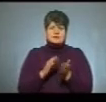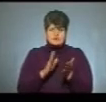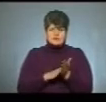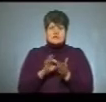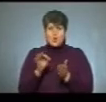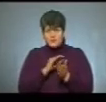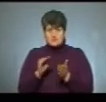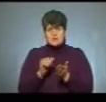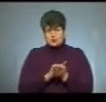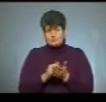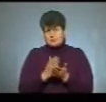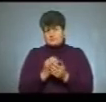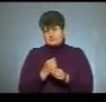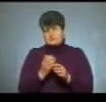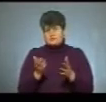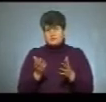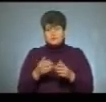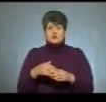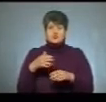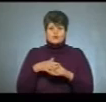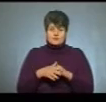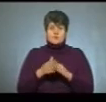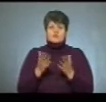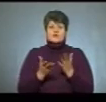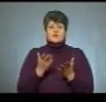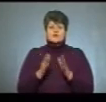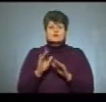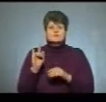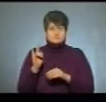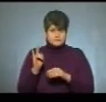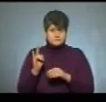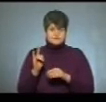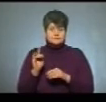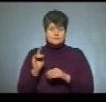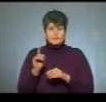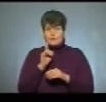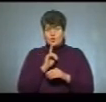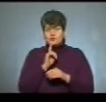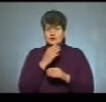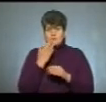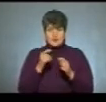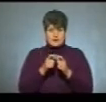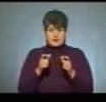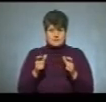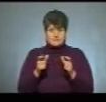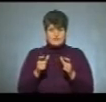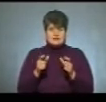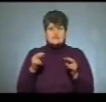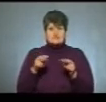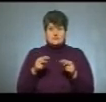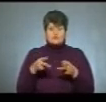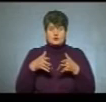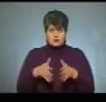офіційний, який в нас діє. І ми розуміємо, що якщо учень також поки що ще не має ID-картки, то він за свідоцтвом про